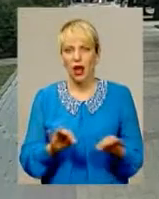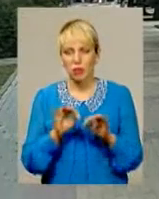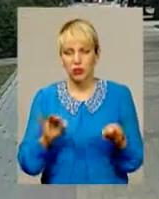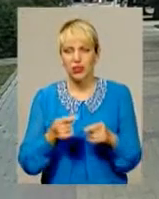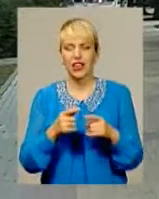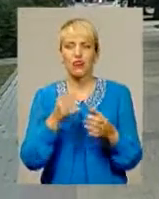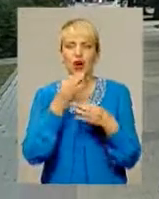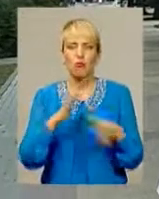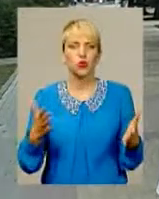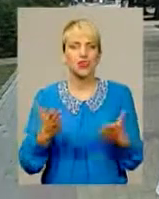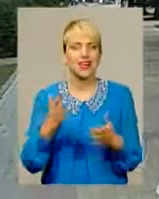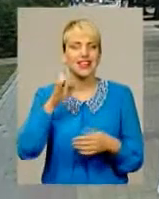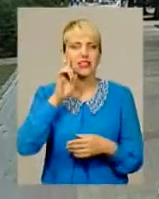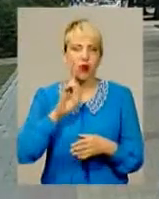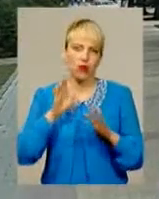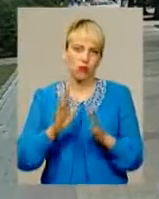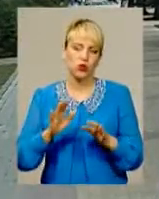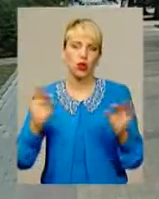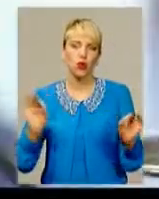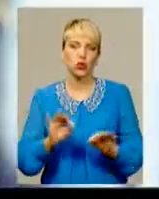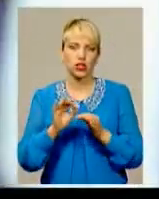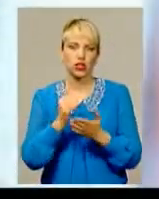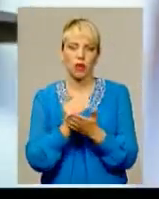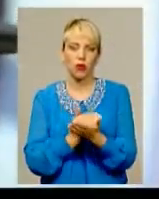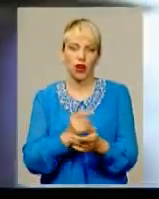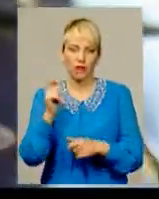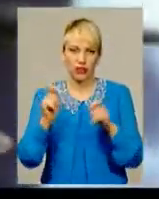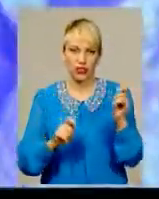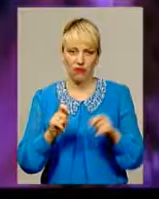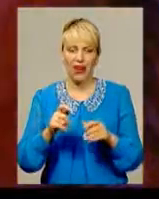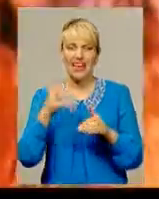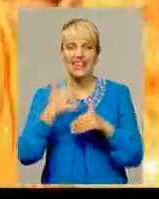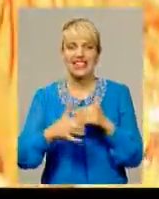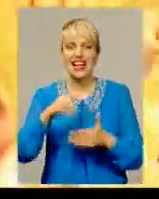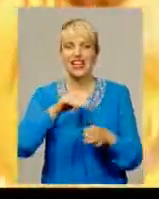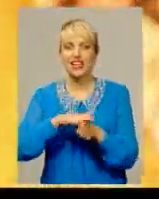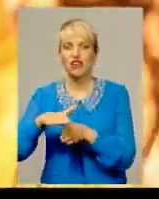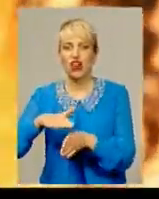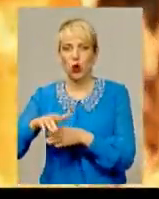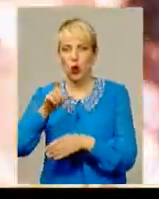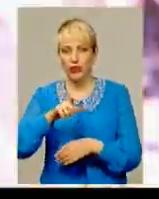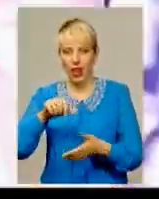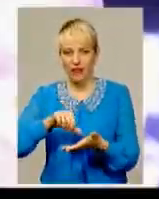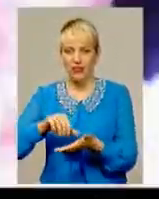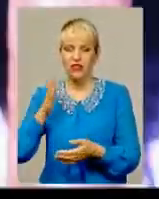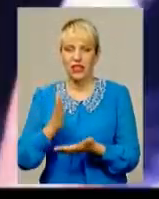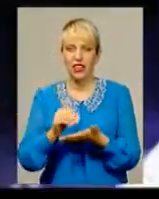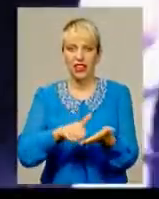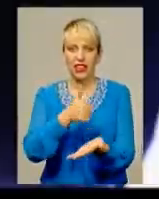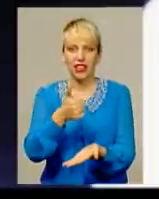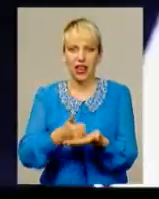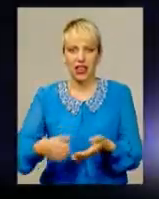смак буде музична програма на фестивалі. Серед виконавців, котрі тішитимуть гостей фестивалю, і гендиректор